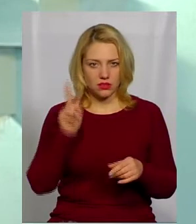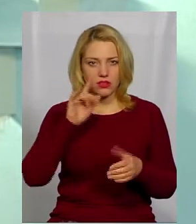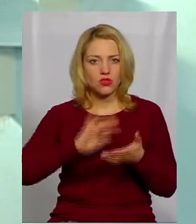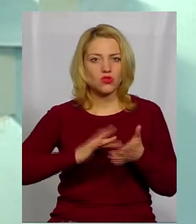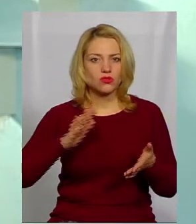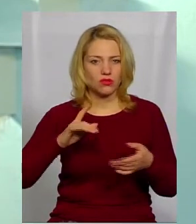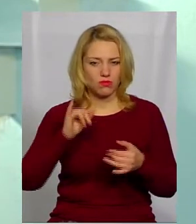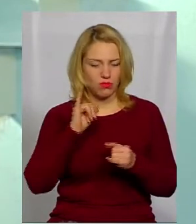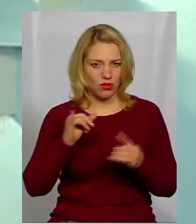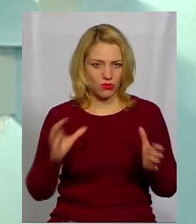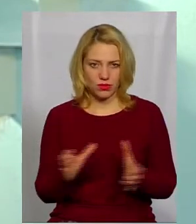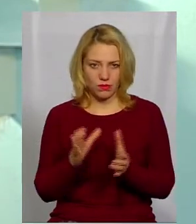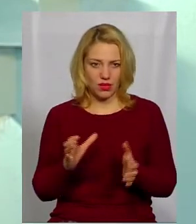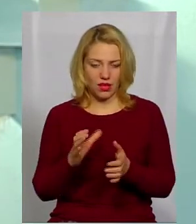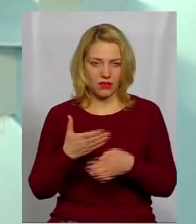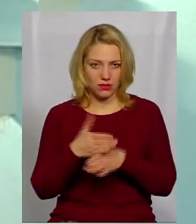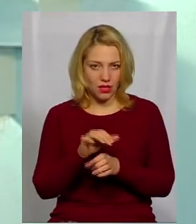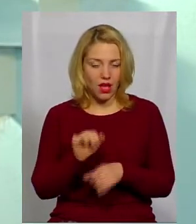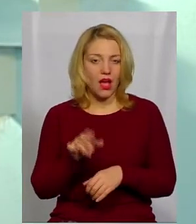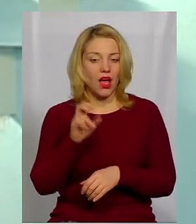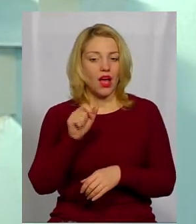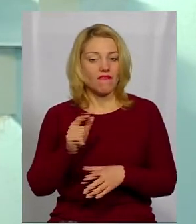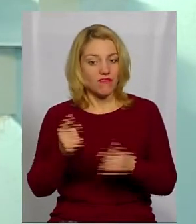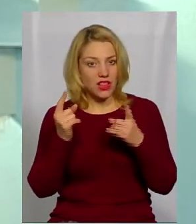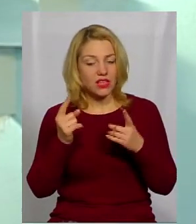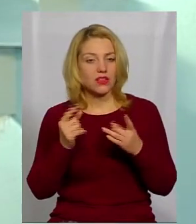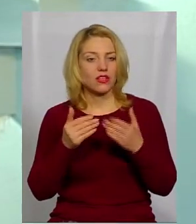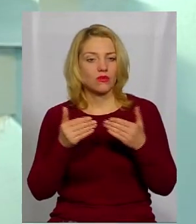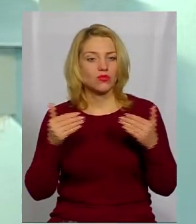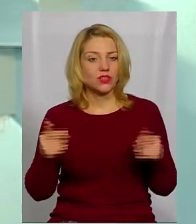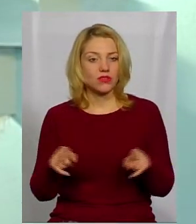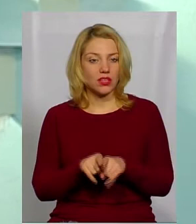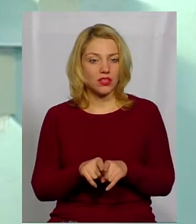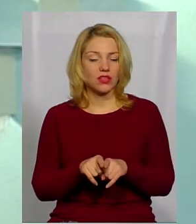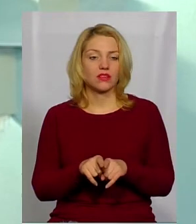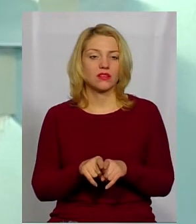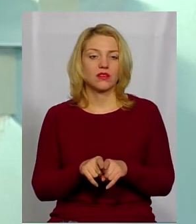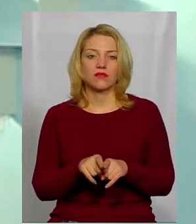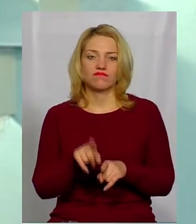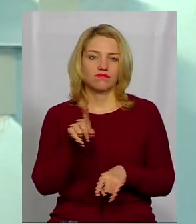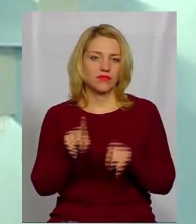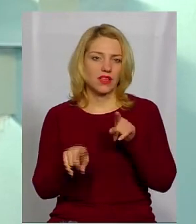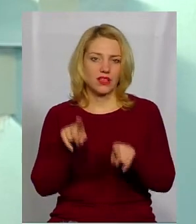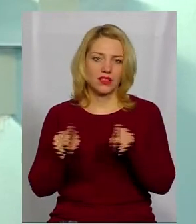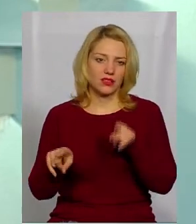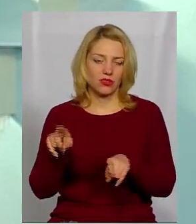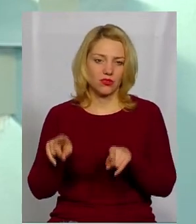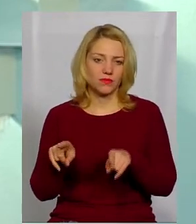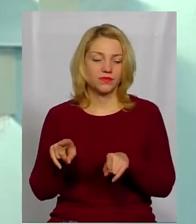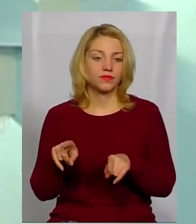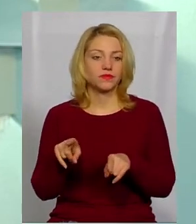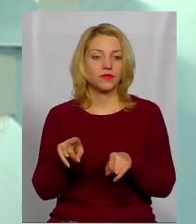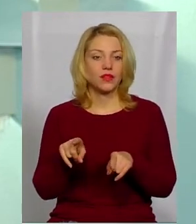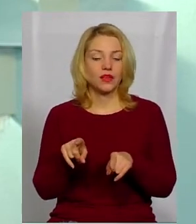ви знаєте, дуже плавно зберігається. І навіть в великих музеях таких артефактів – одиниці. Тим більше,